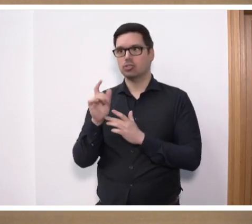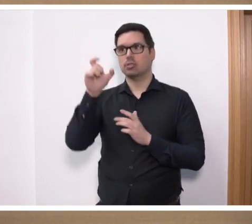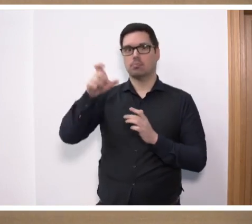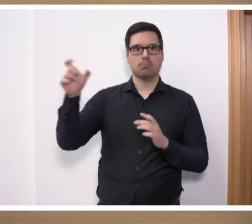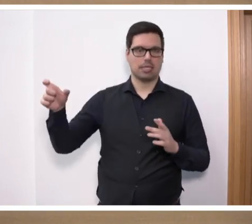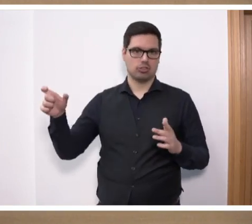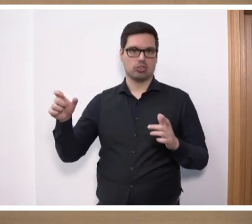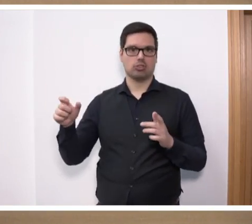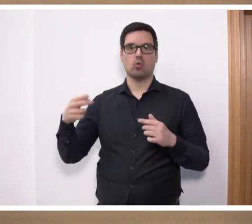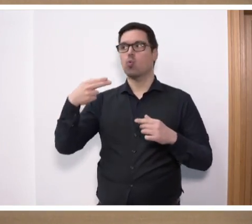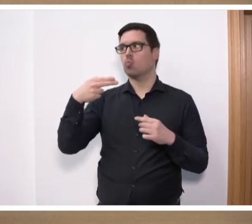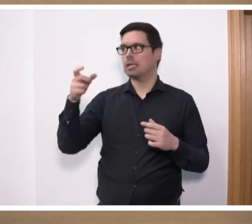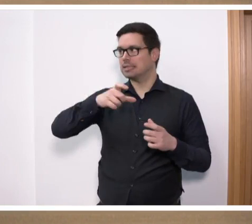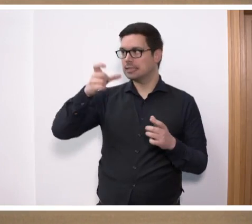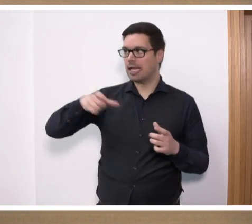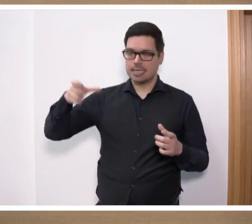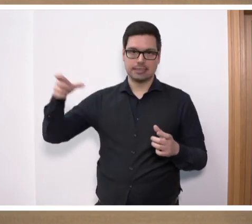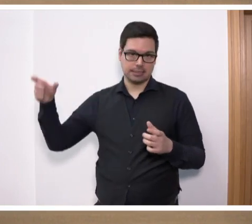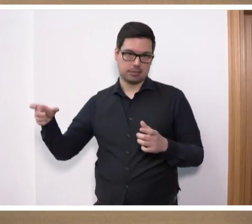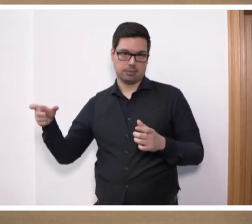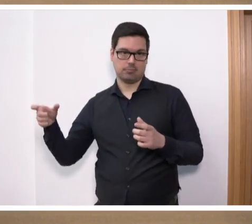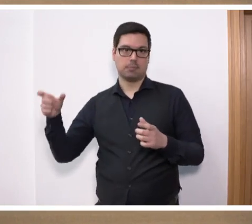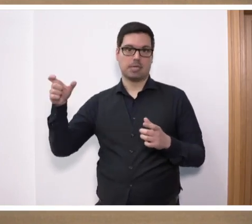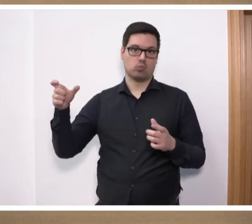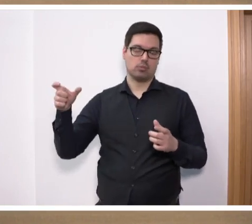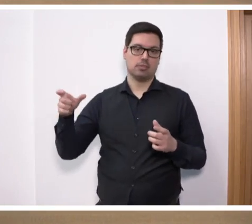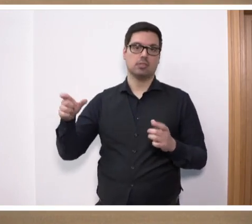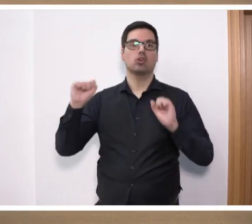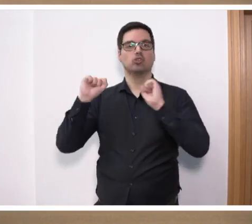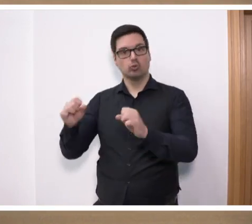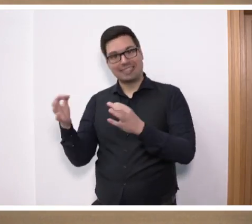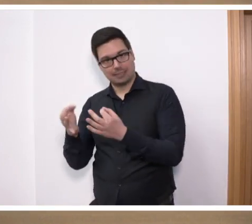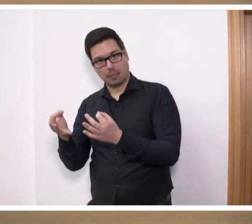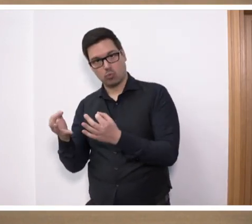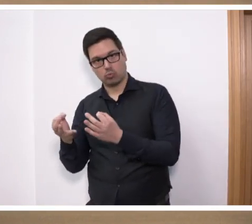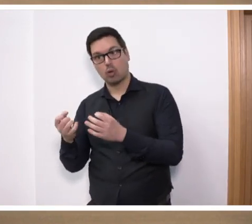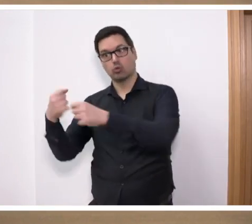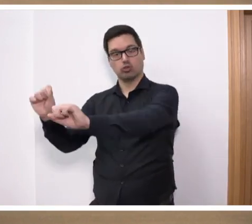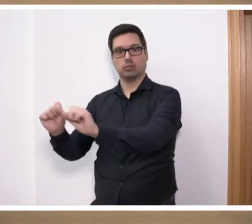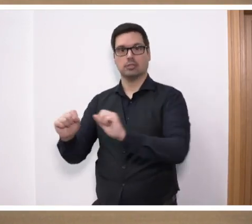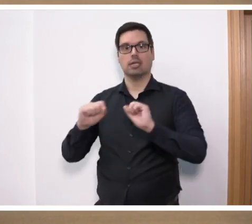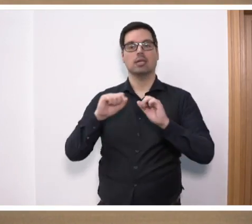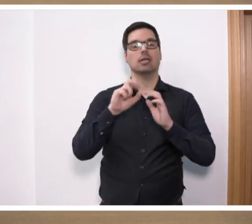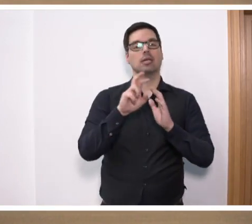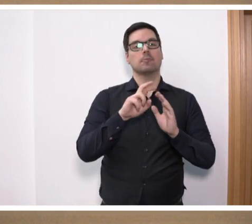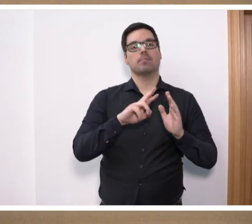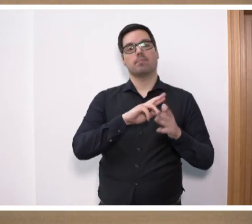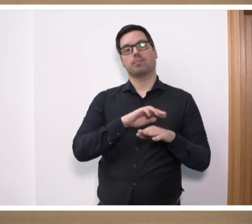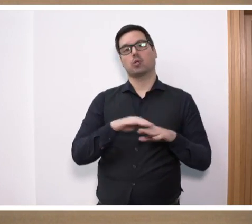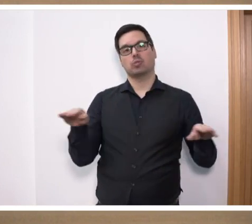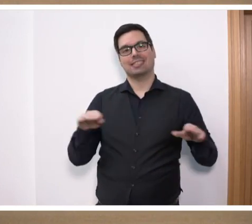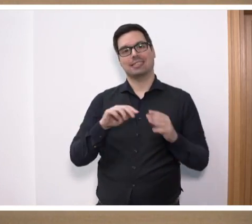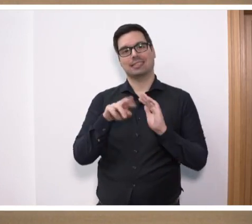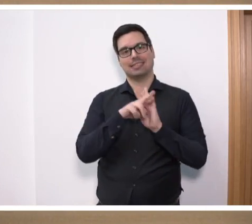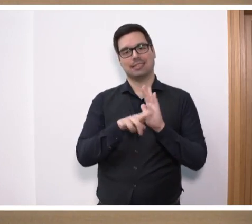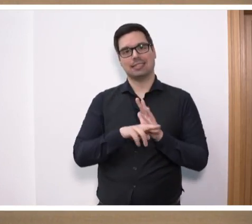also einem humanitären Umgang mit Personen, die schutzbedürftig sind, die sich auf Artikel 16a unseres Grundgesetzes